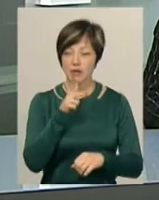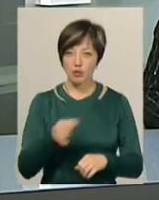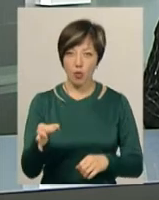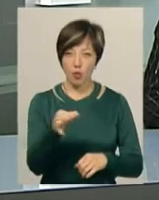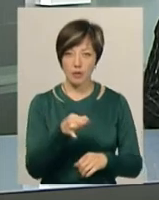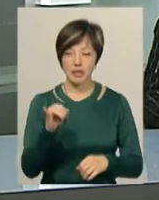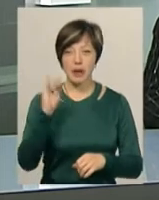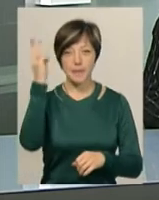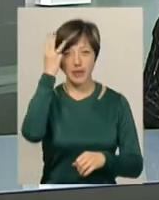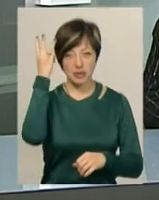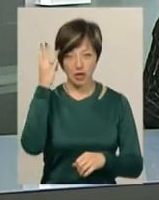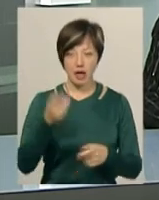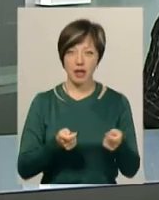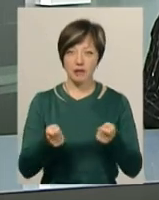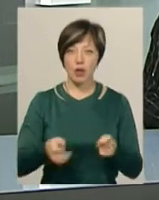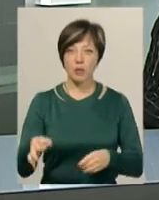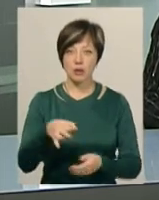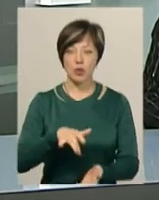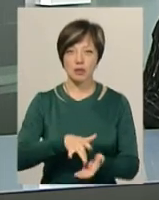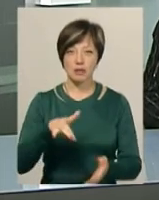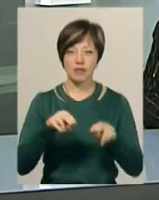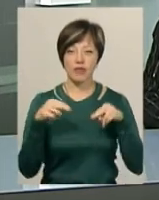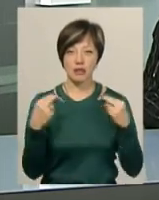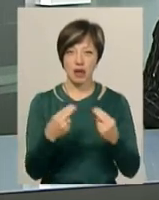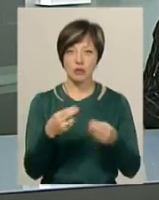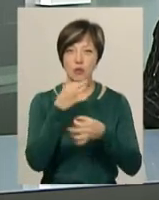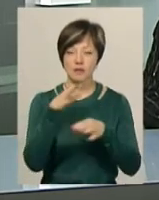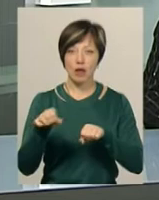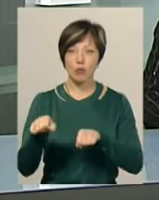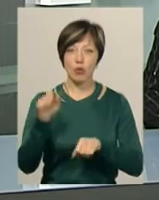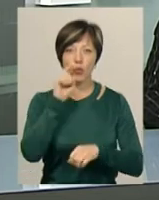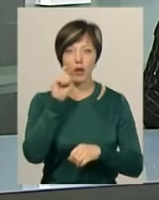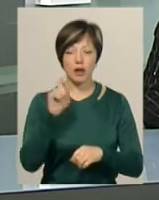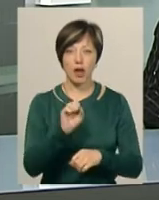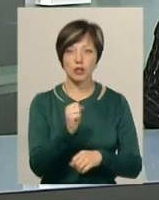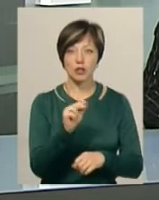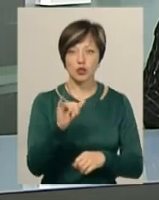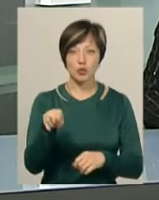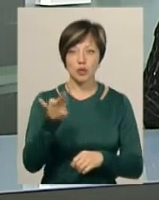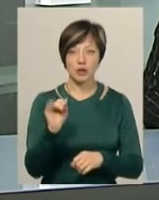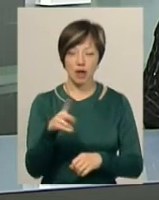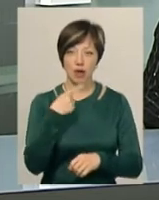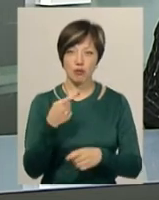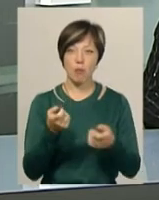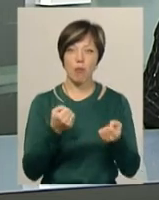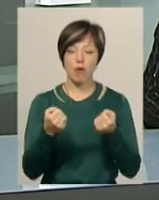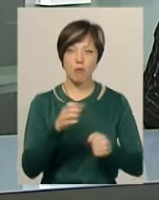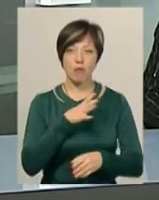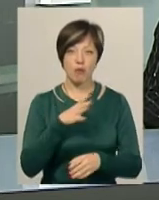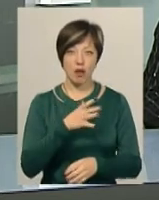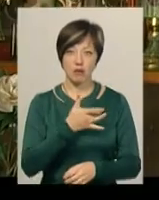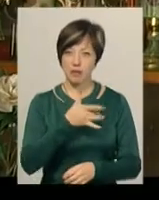області та Хмельницької. Керівник обласного осередку Федерації універсального бою України Андрій Чудик каже, боротьба була запеклою.